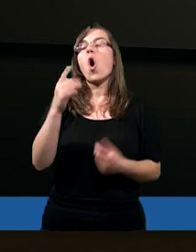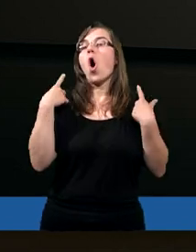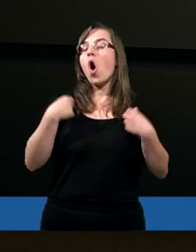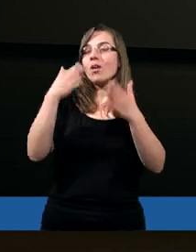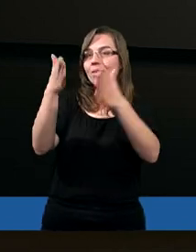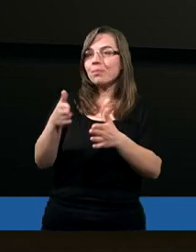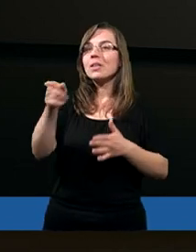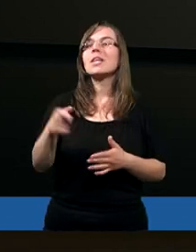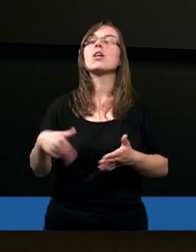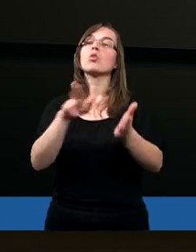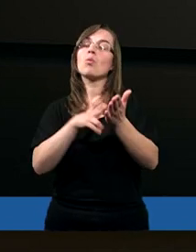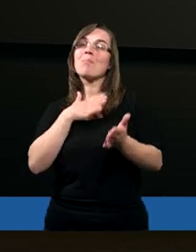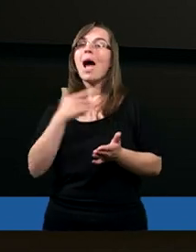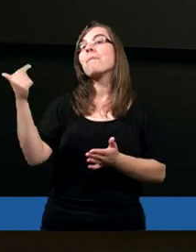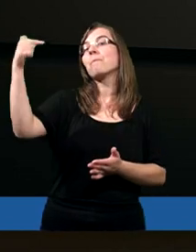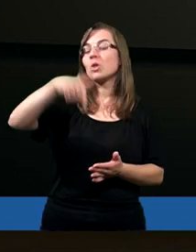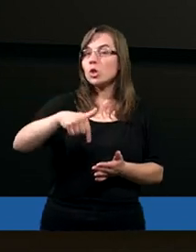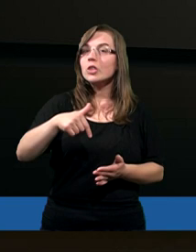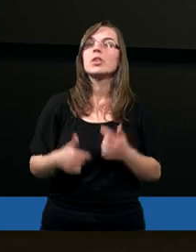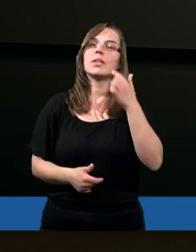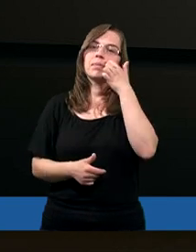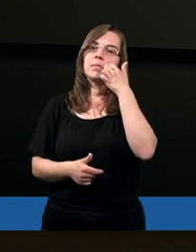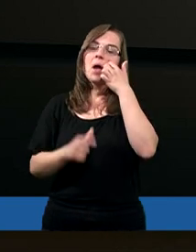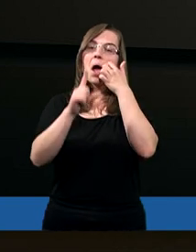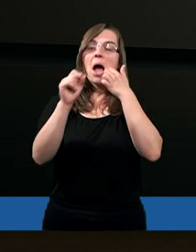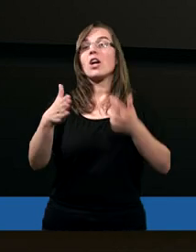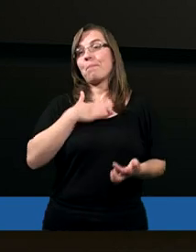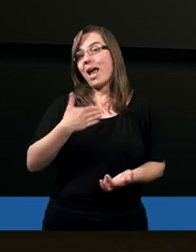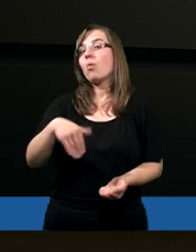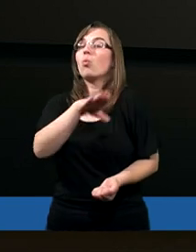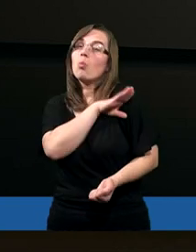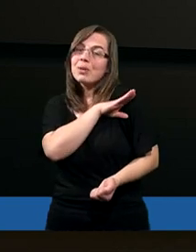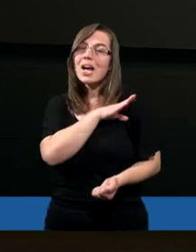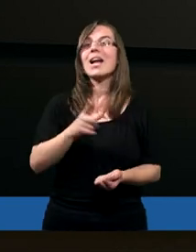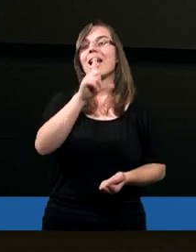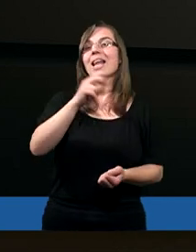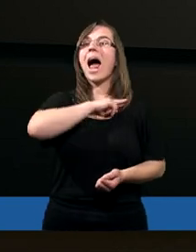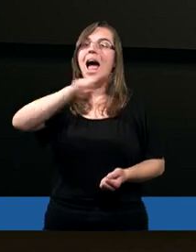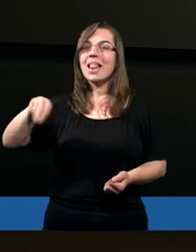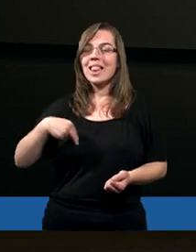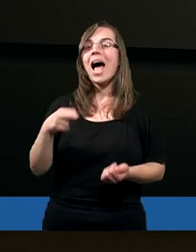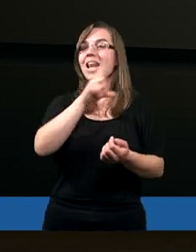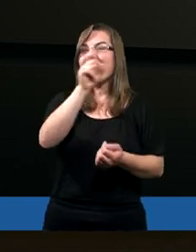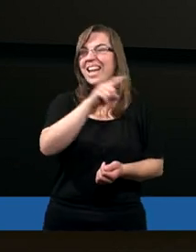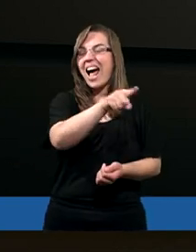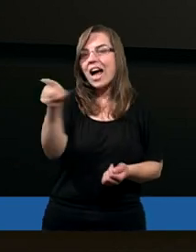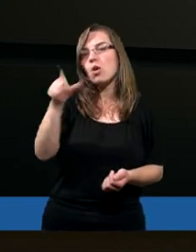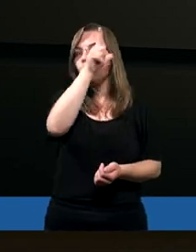to, że Mesjasz miał przyjść, że miał umrzeć za nas, za ludzi.